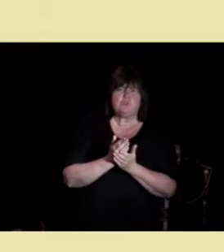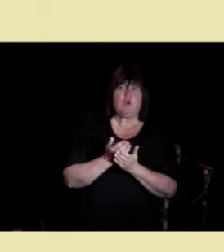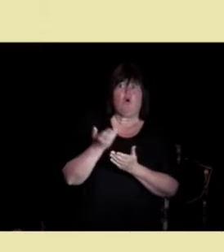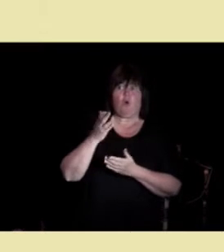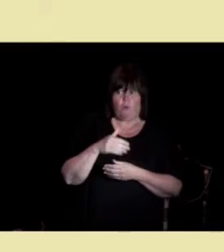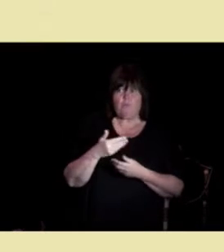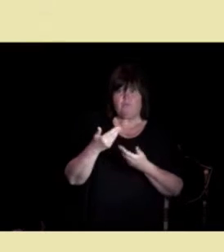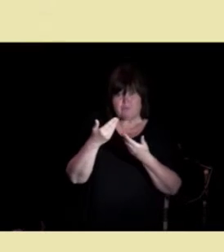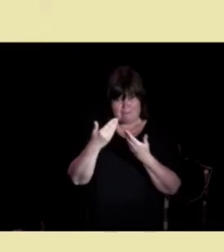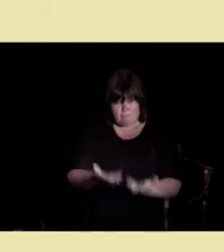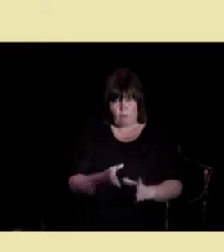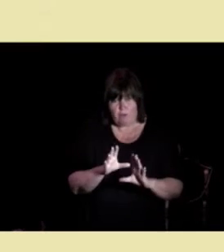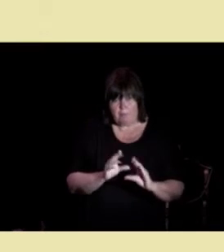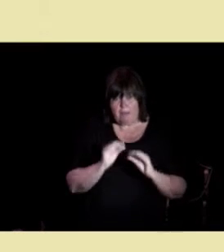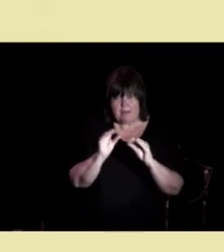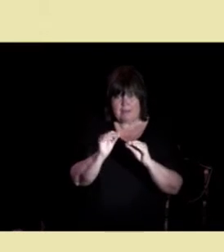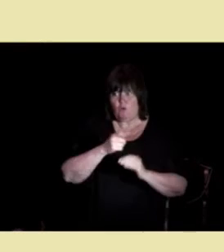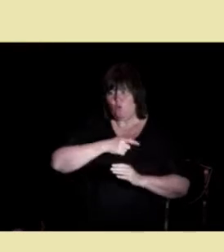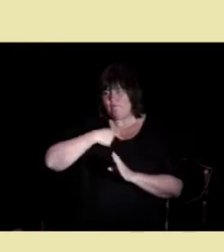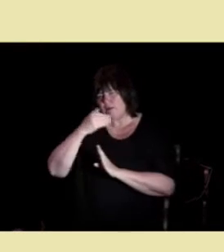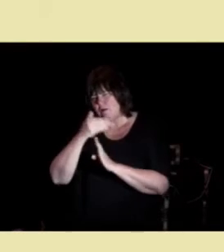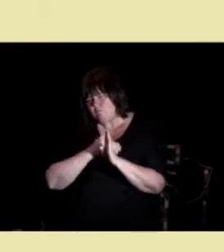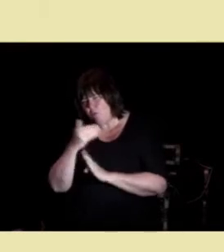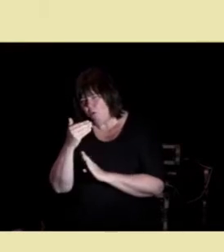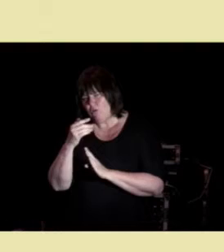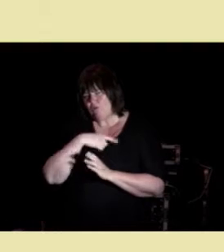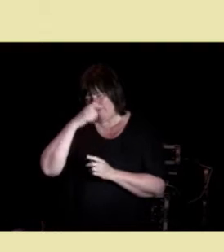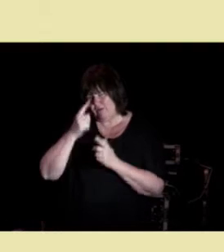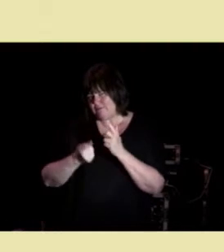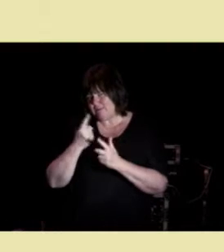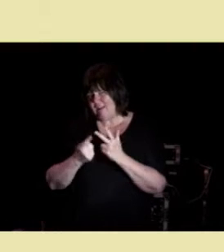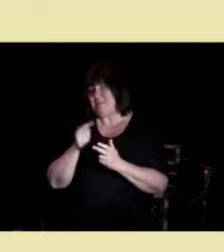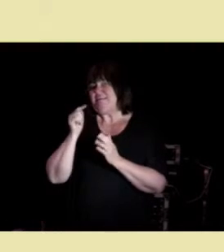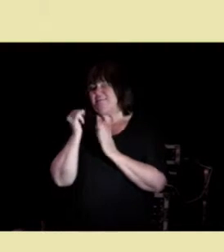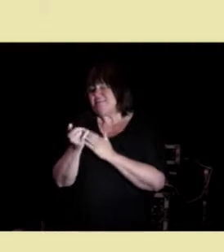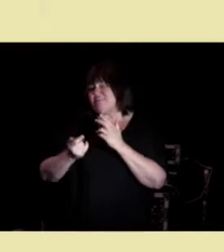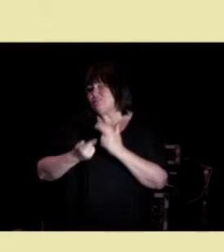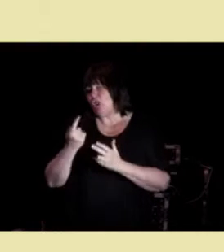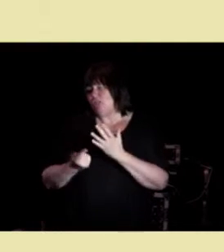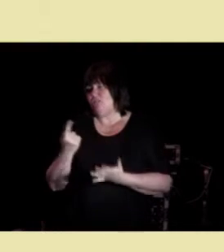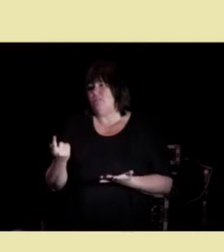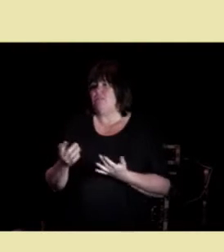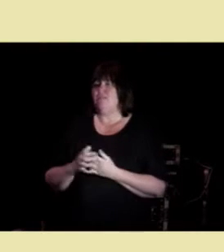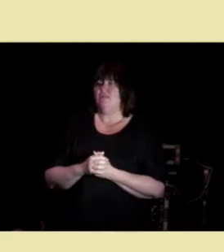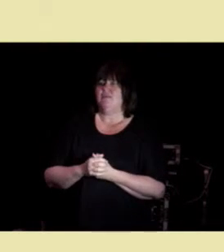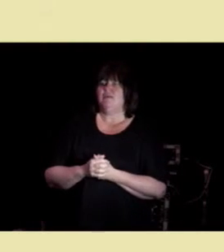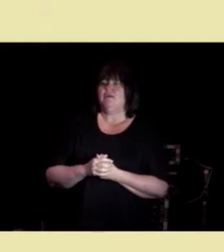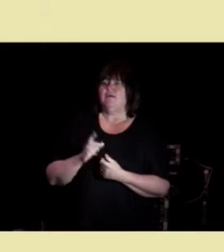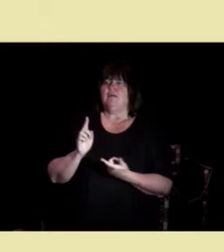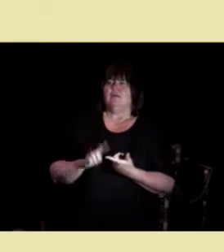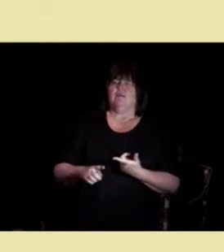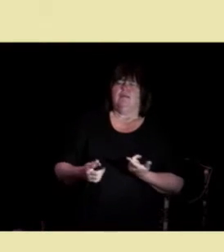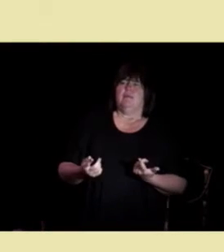det her kan vi måle, og vi kan telle det i tall. Og så kan du